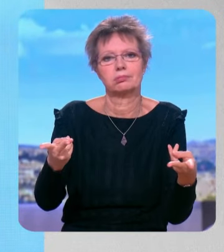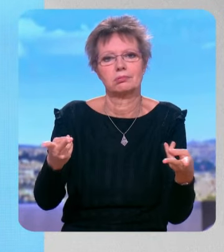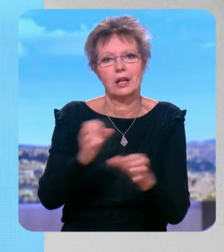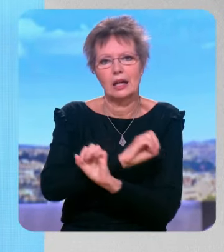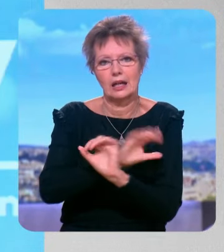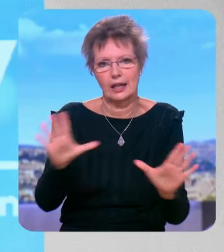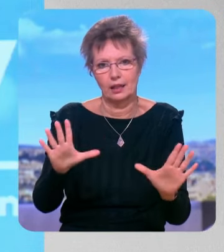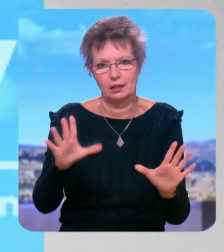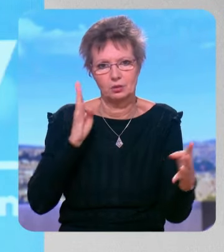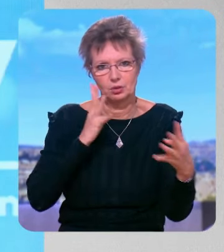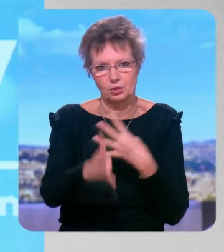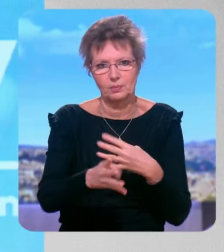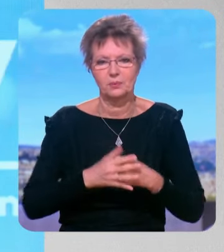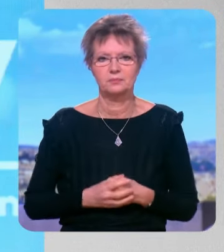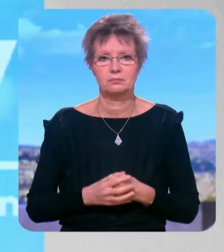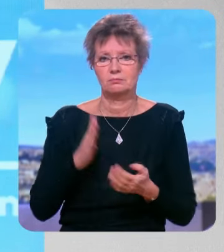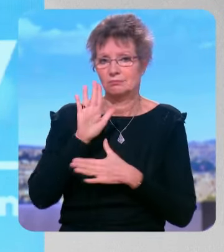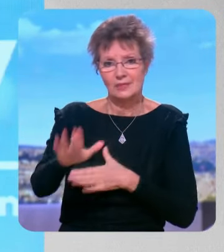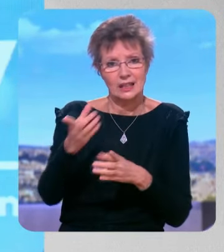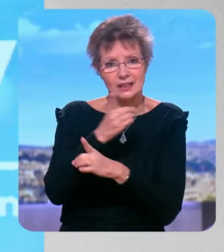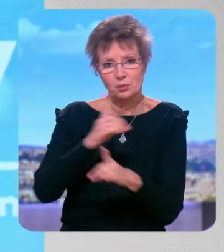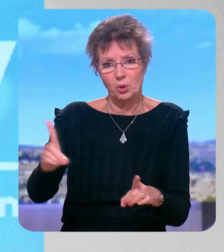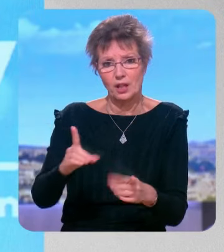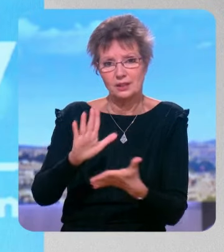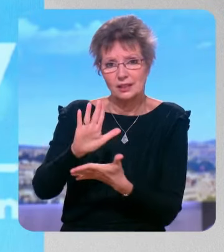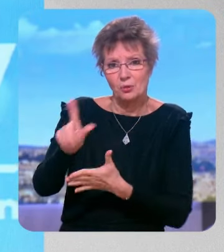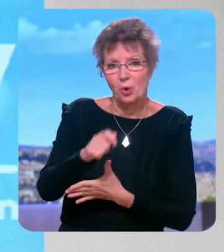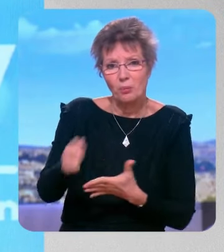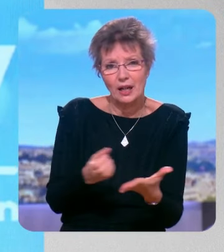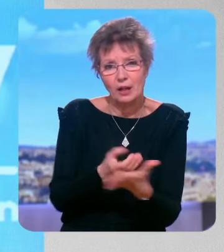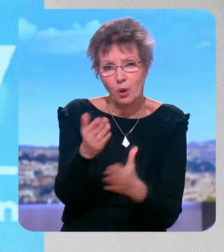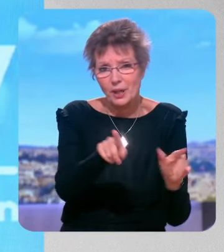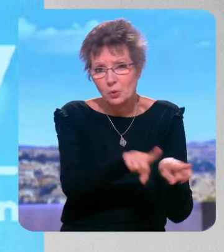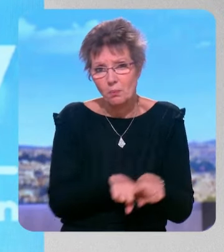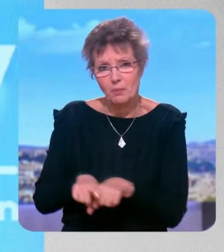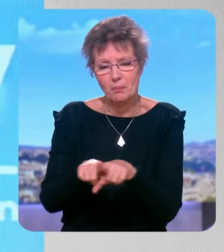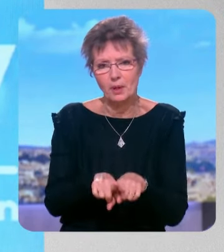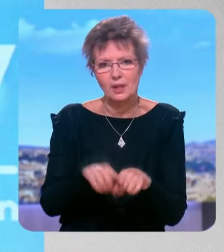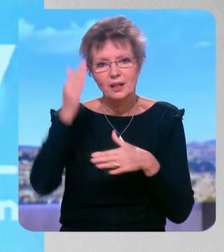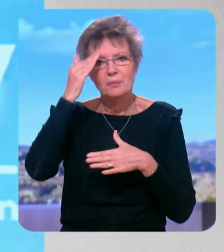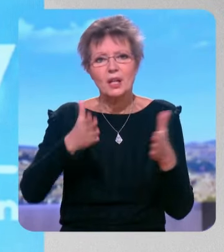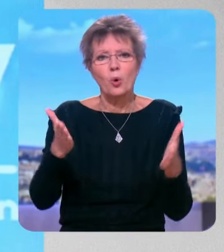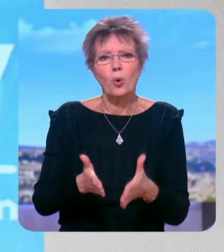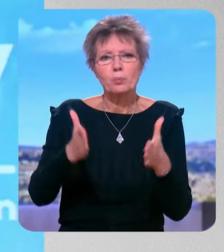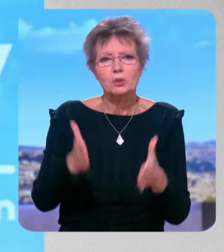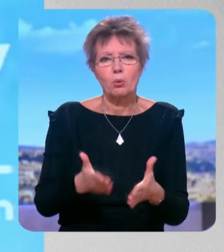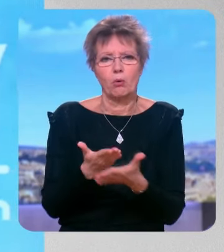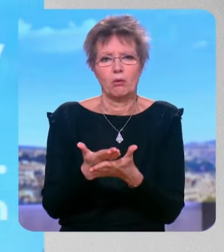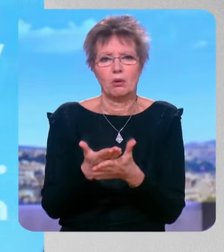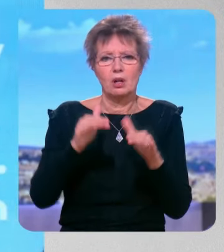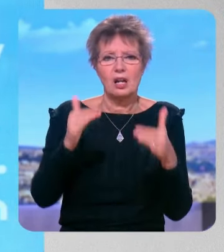'est un élément démocratique c'est normal qu'on ait le même niveau d'information et surtout si les établissements de santé et les hôpitaux publiaient quelques